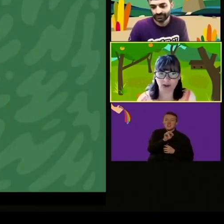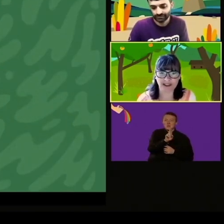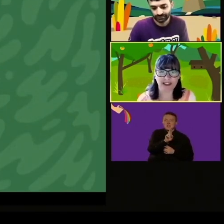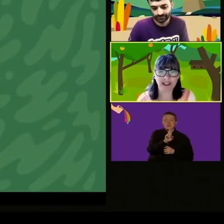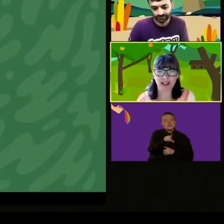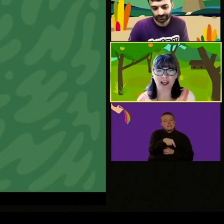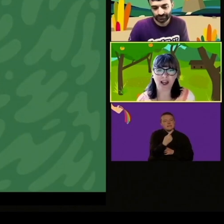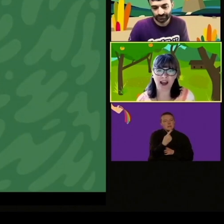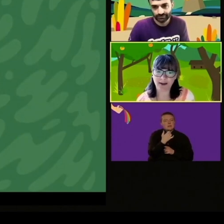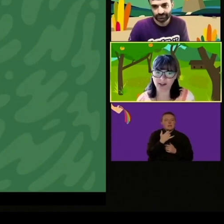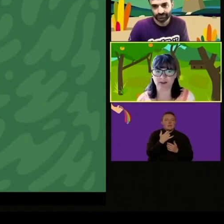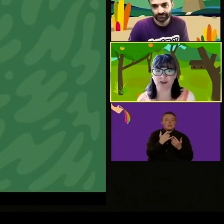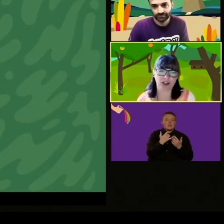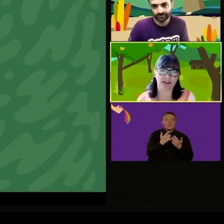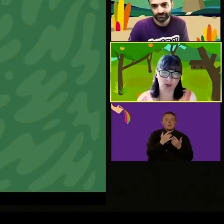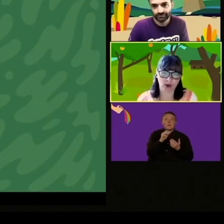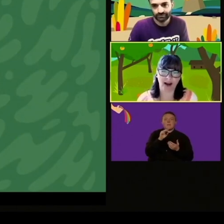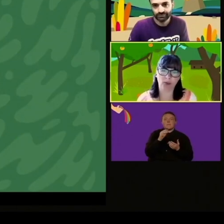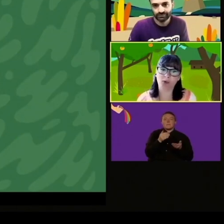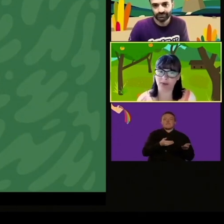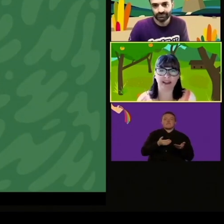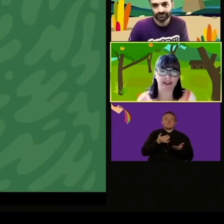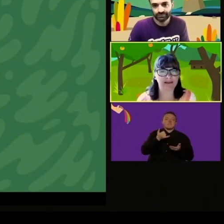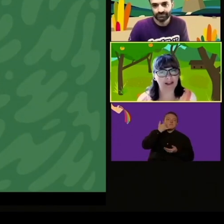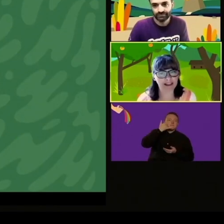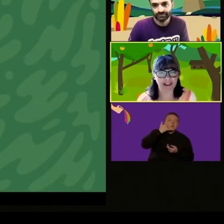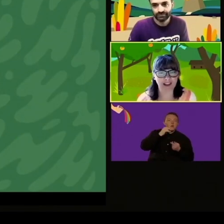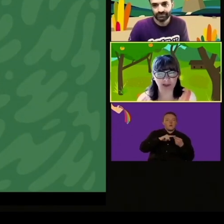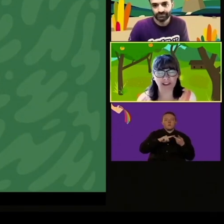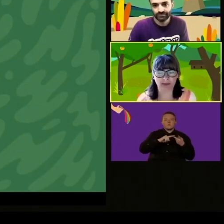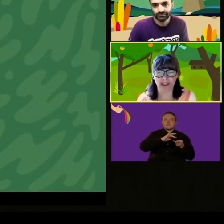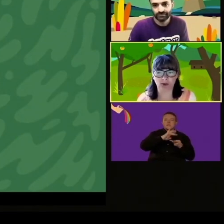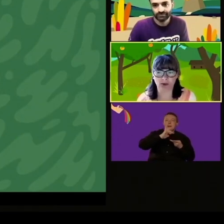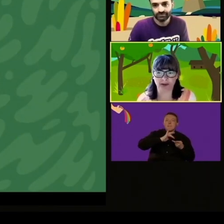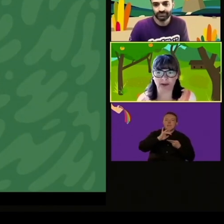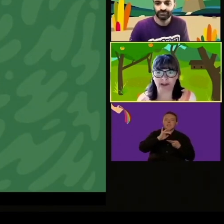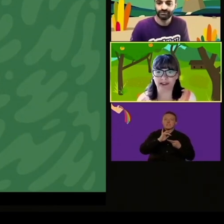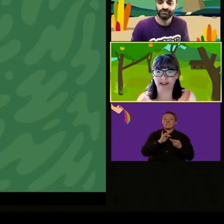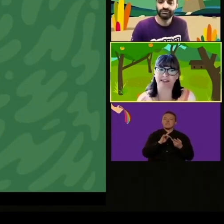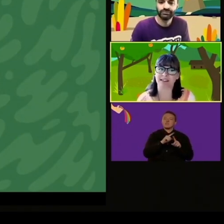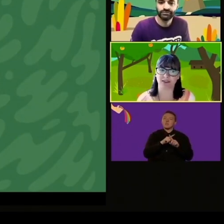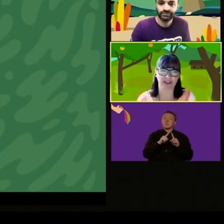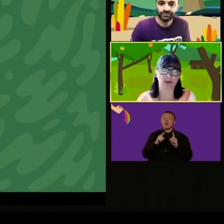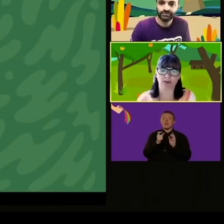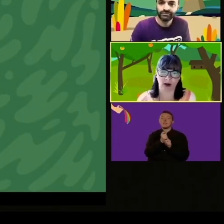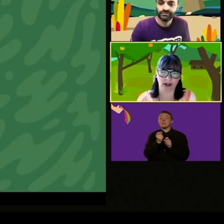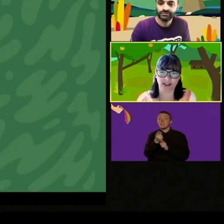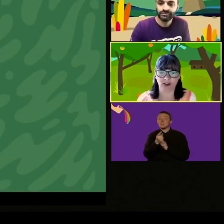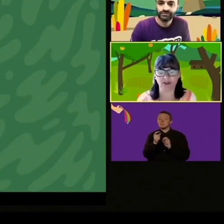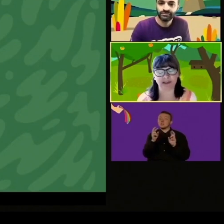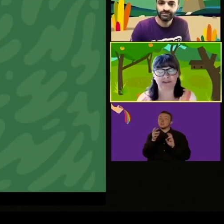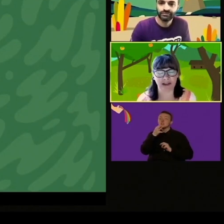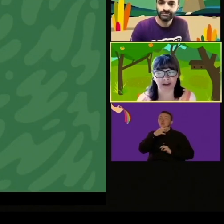tempo che esiste, abbiamo anche la possibilità di avere più accesso ai bimbi con diversi lineamenti e i